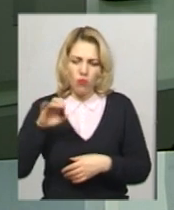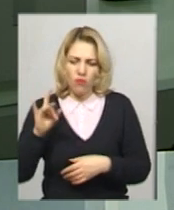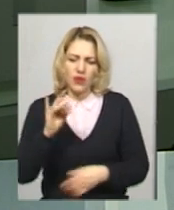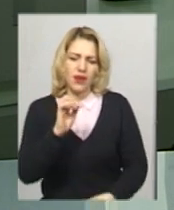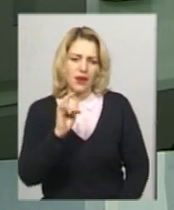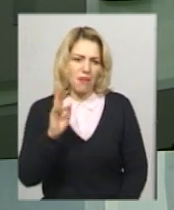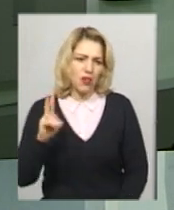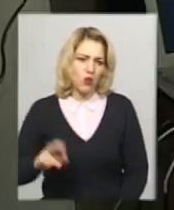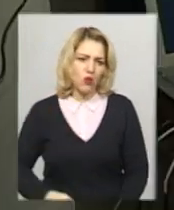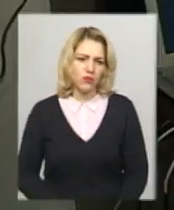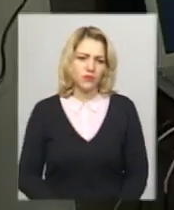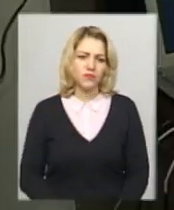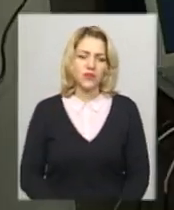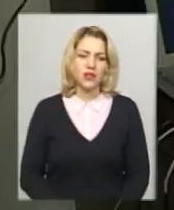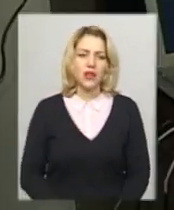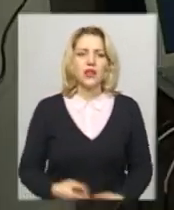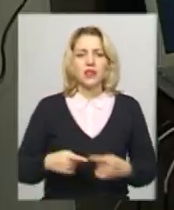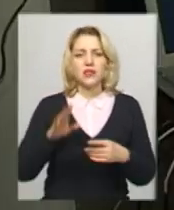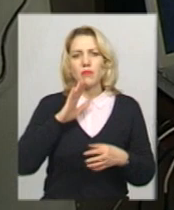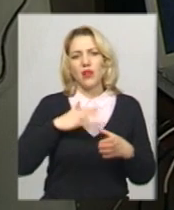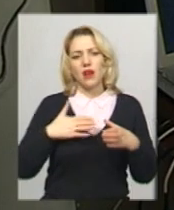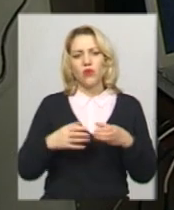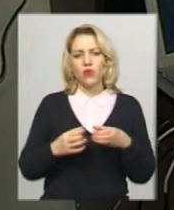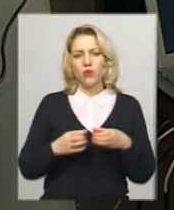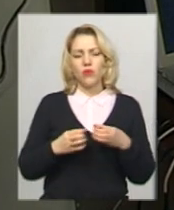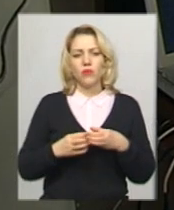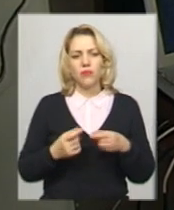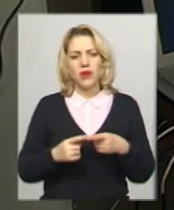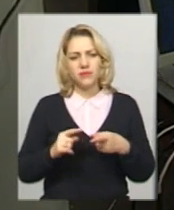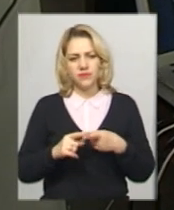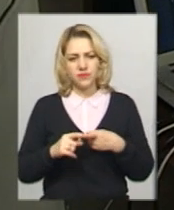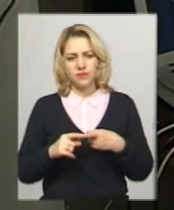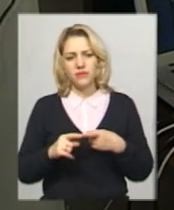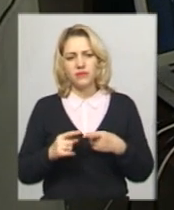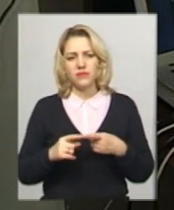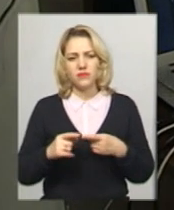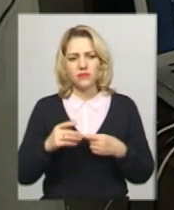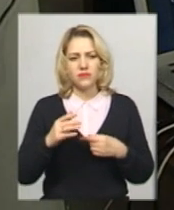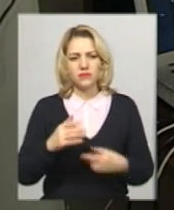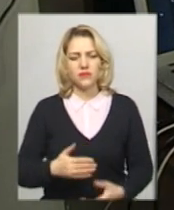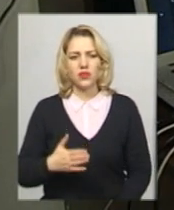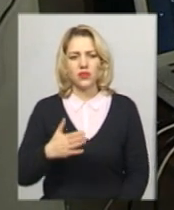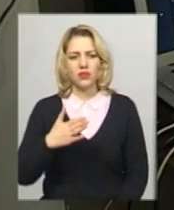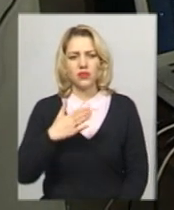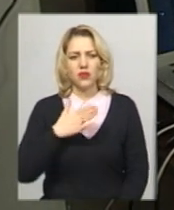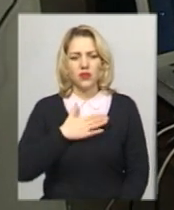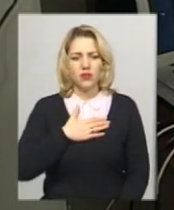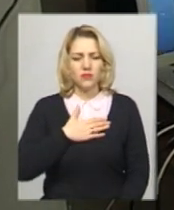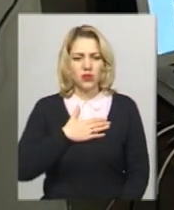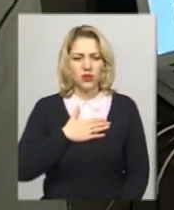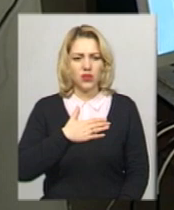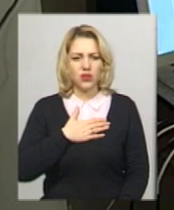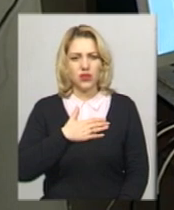проти раку. Це моя група. Ми колись були такі, ось мої дреди, такі ми готичні